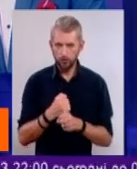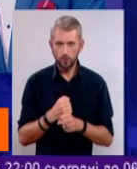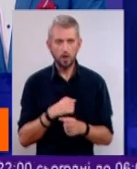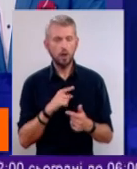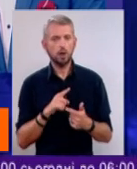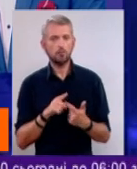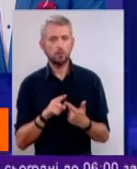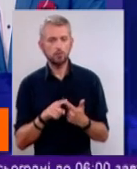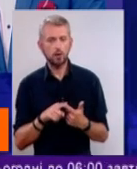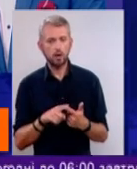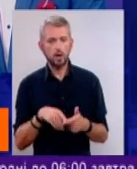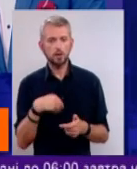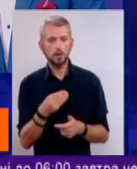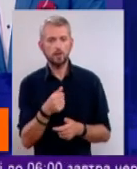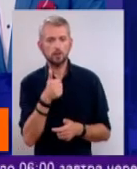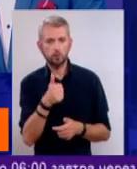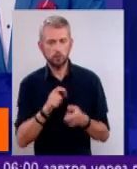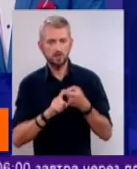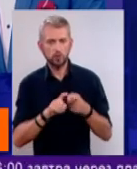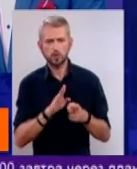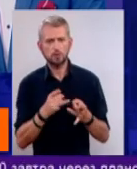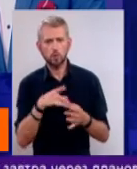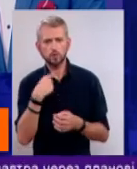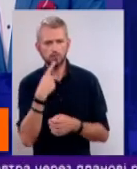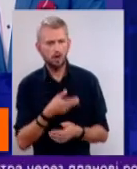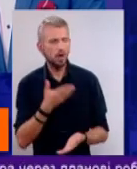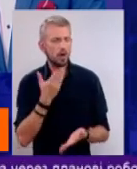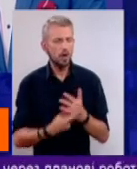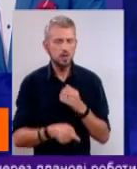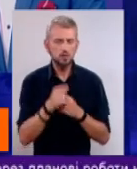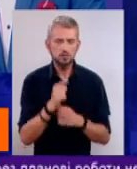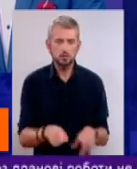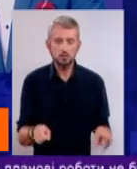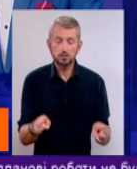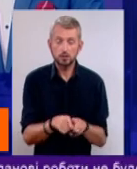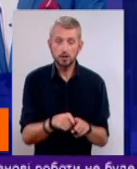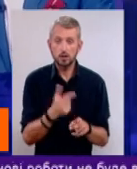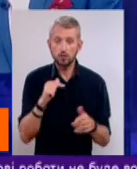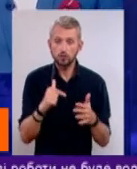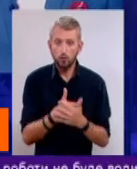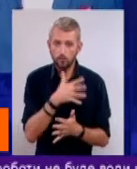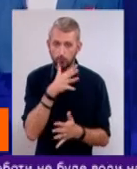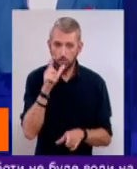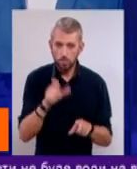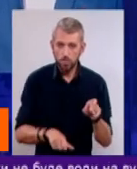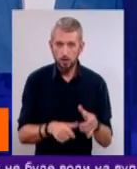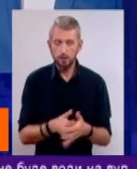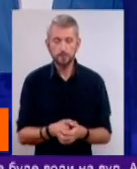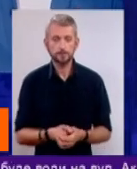давати добрий, адекватний зв'язок, не просто казати, ах, ти такий-сякий, от ти знову стільки-то годин там витратив.